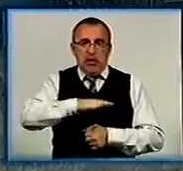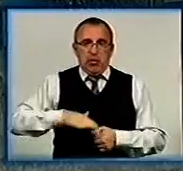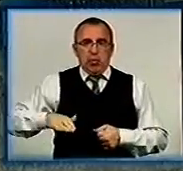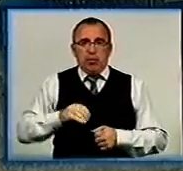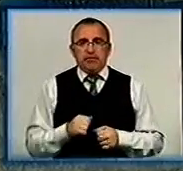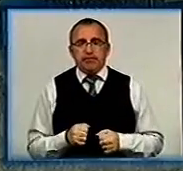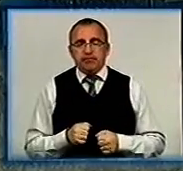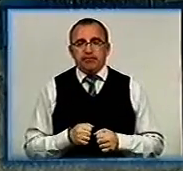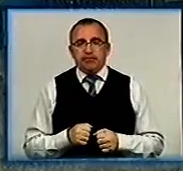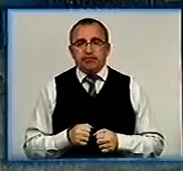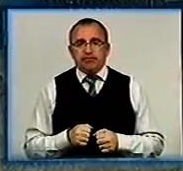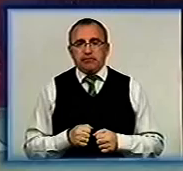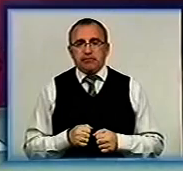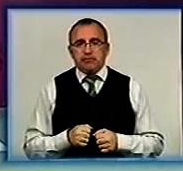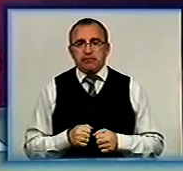Басистий, Ден за днем.